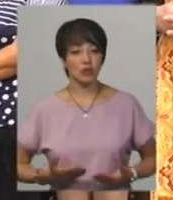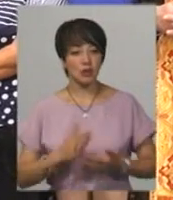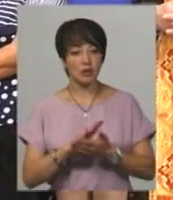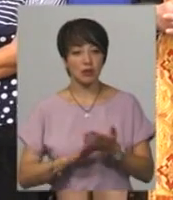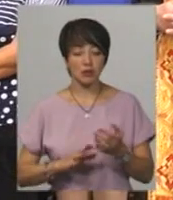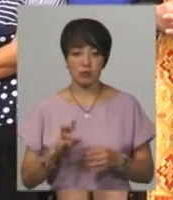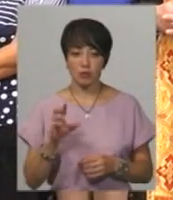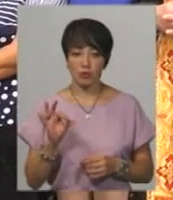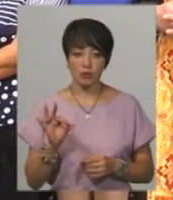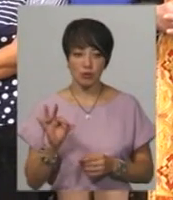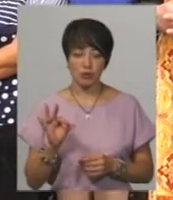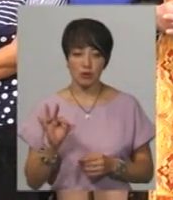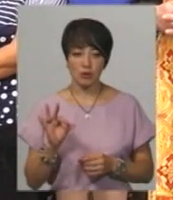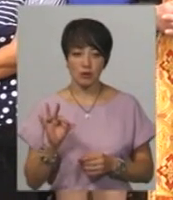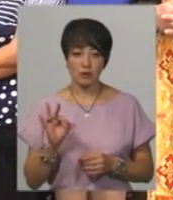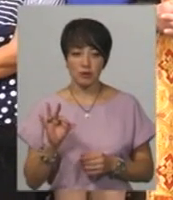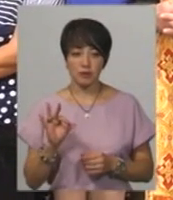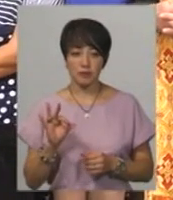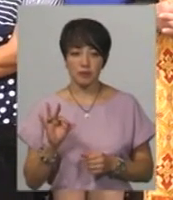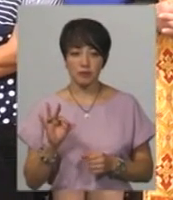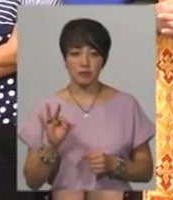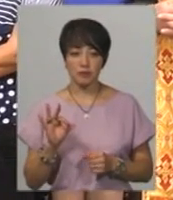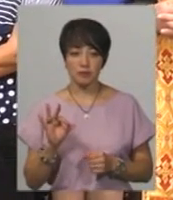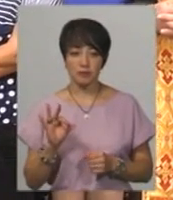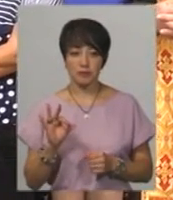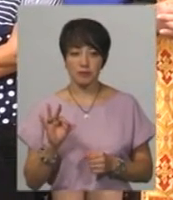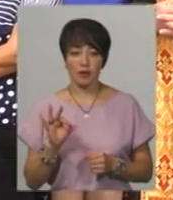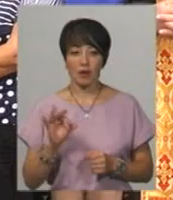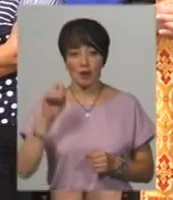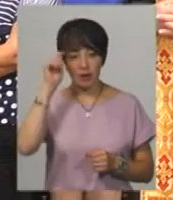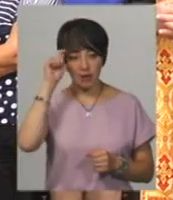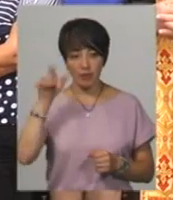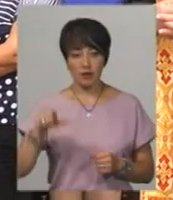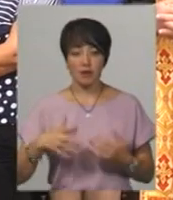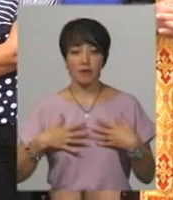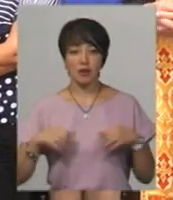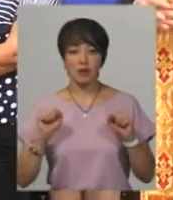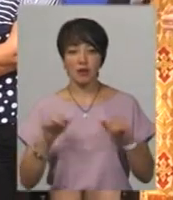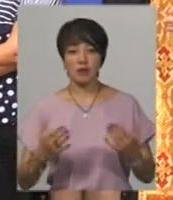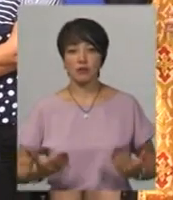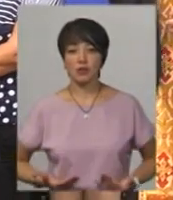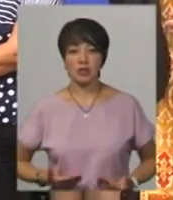тому що він віддав життя не тільки